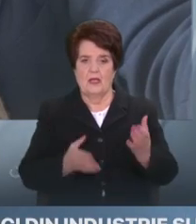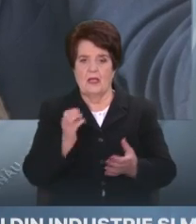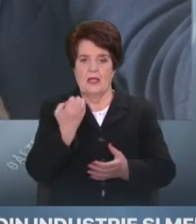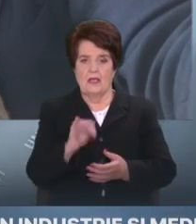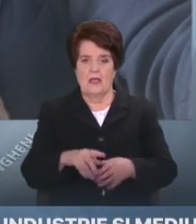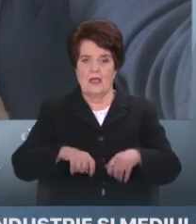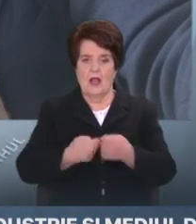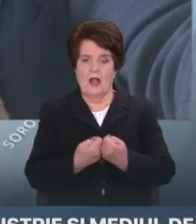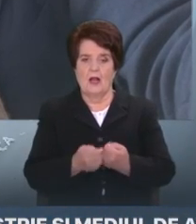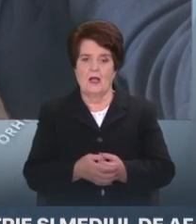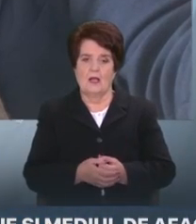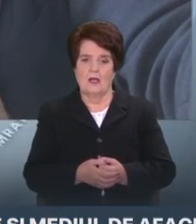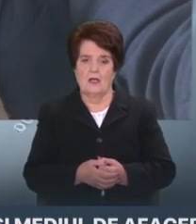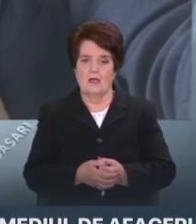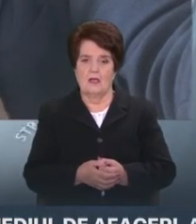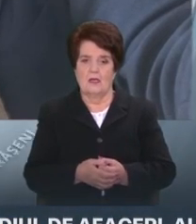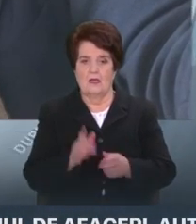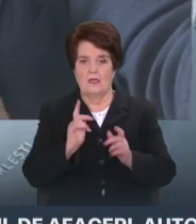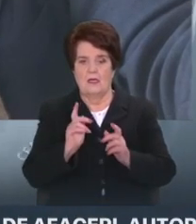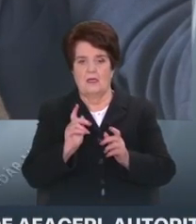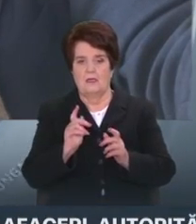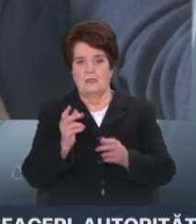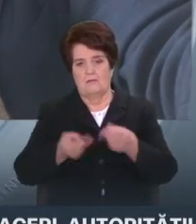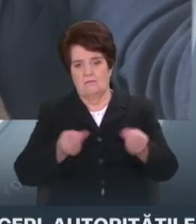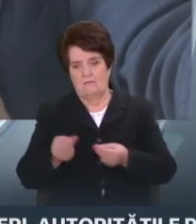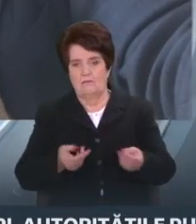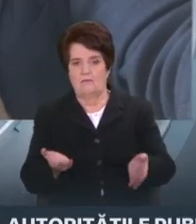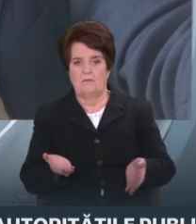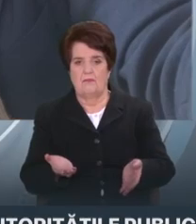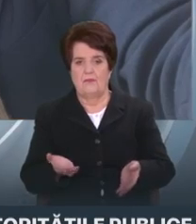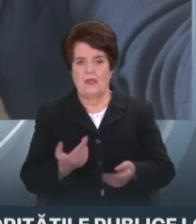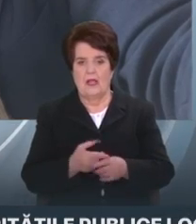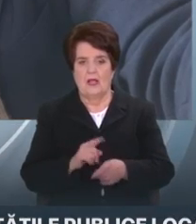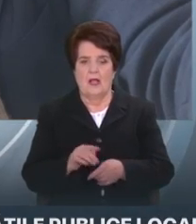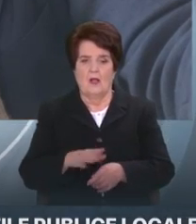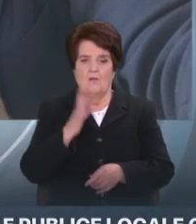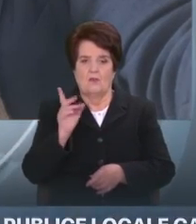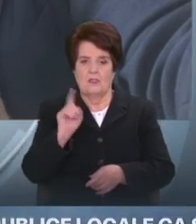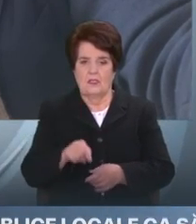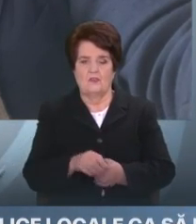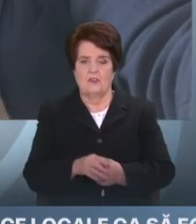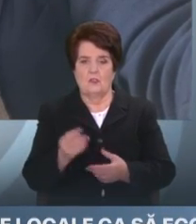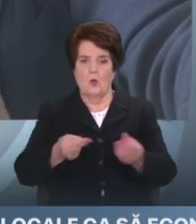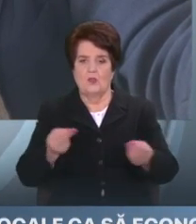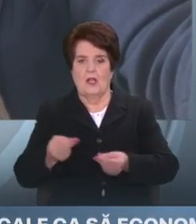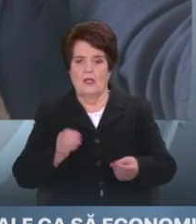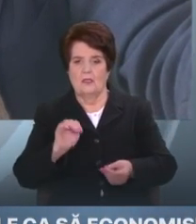încalcă înțelegerile care au fost stipulate în acel contract?